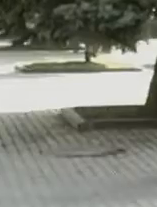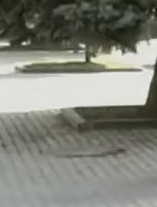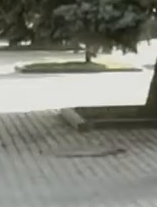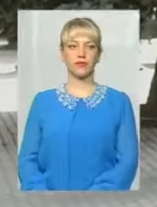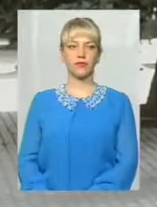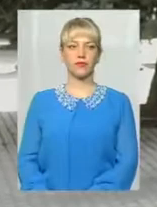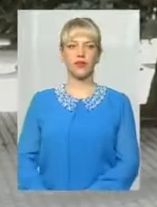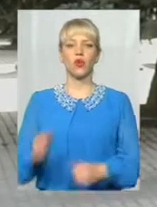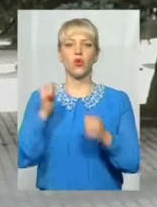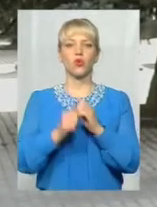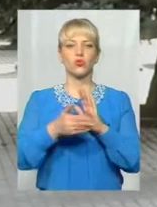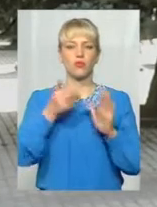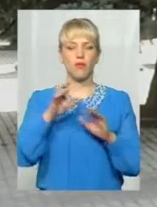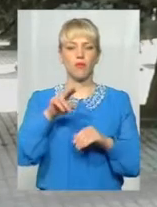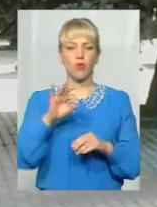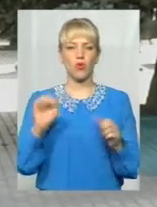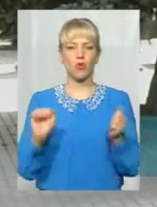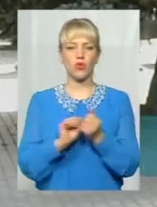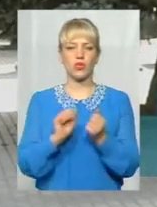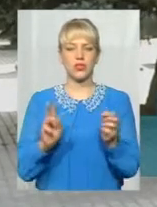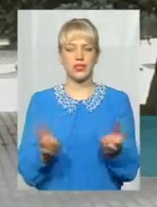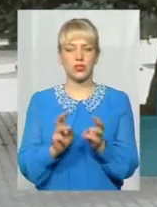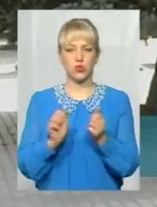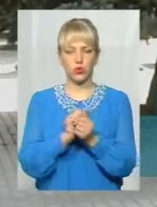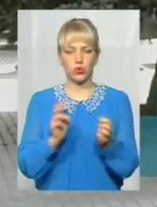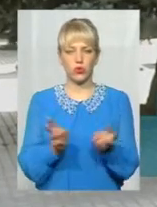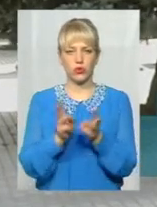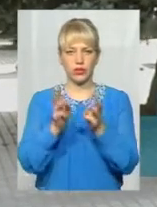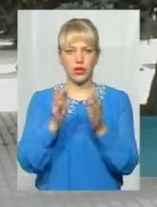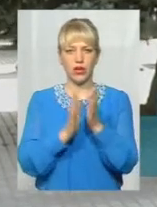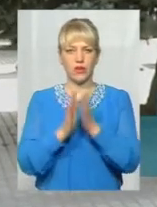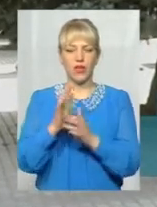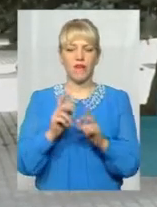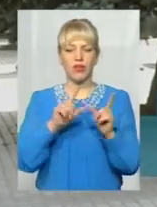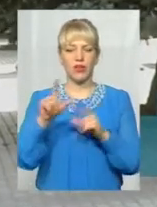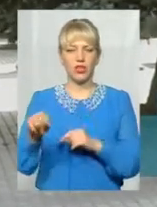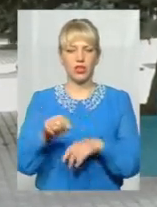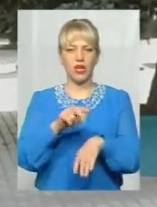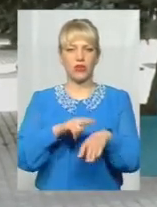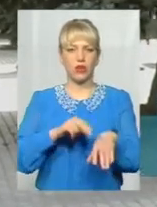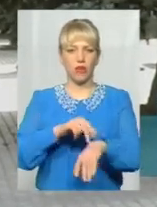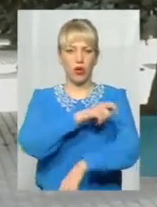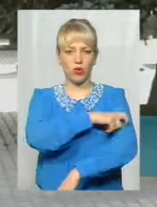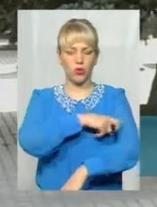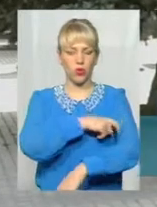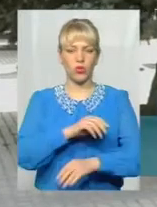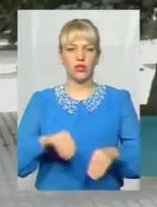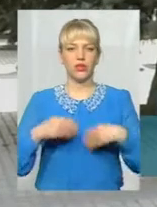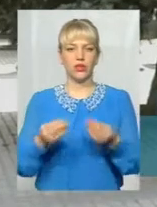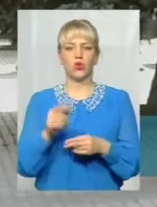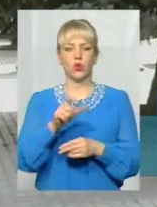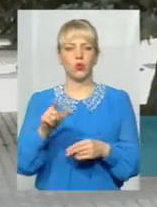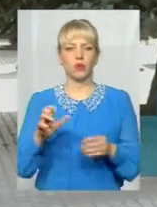З кожного виклику про загоряння сухостою виїжджають на місце події патрульні, які оглядають місце події та надають усю допомогу, як